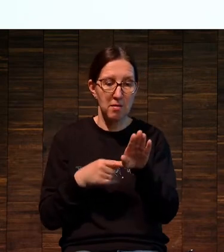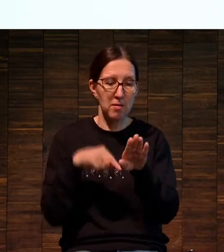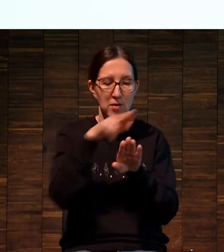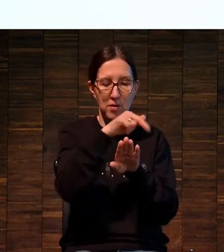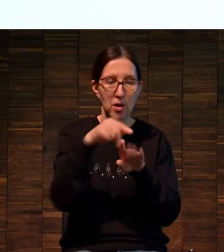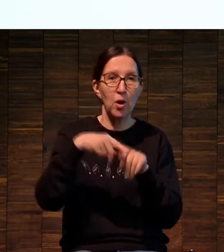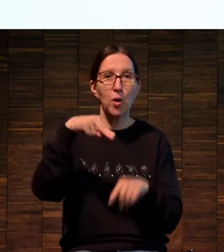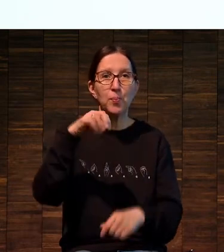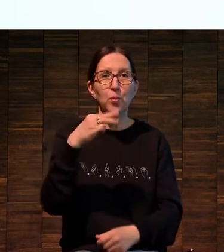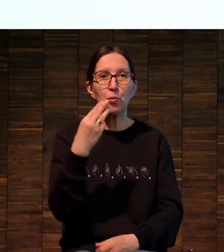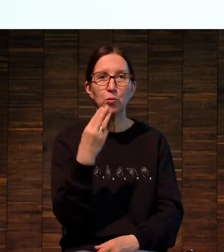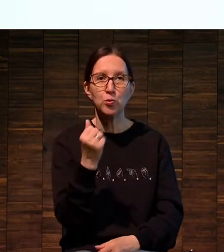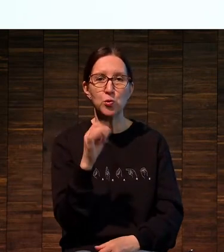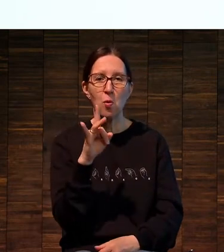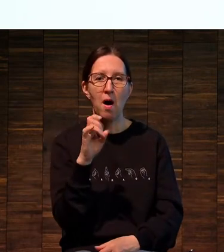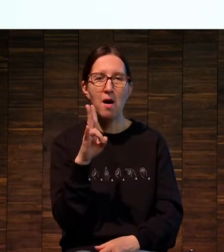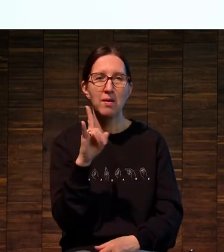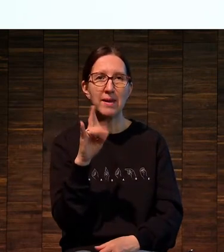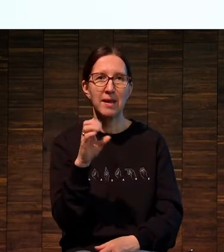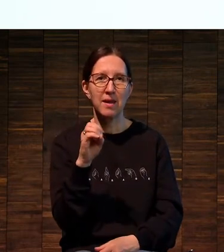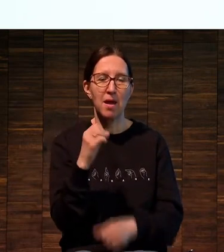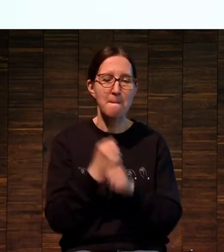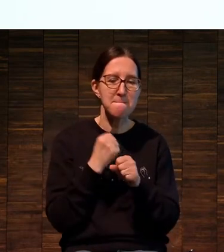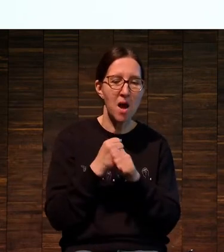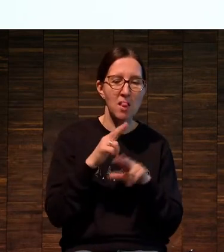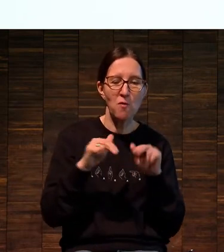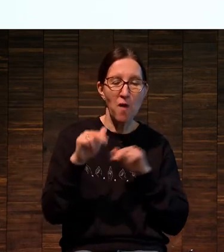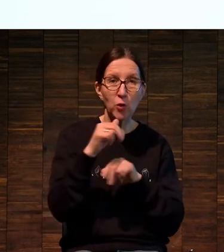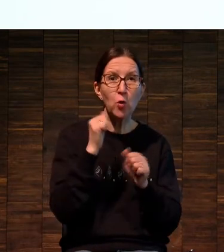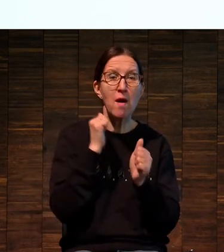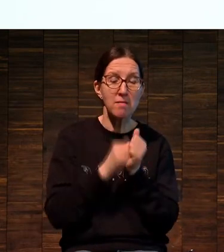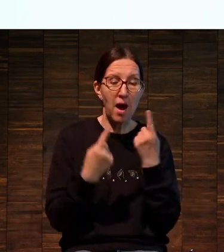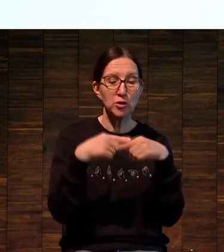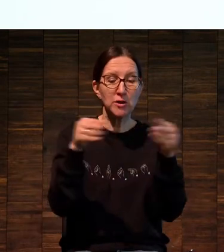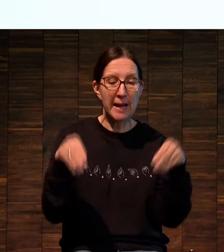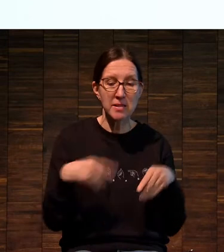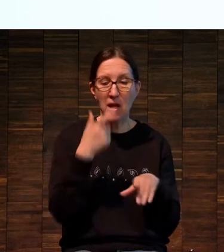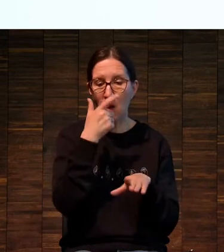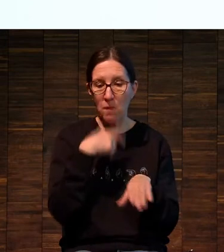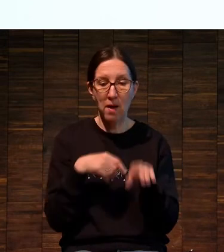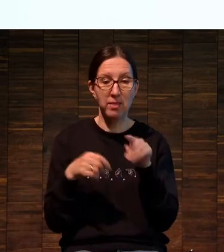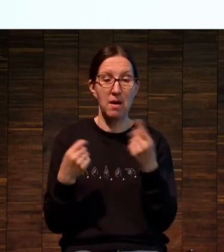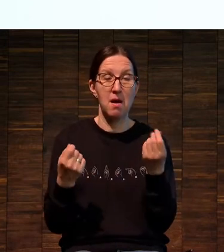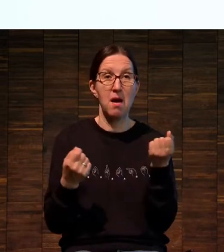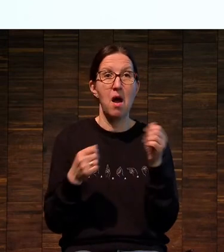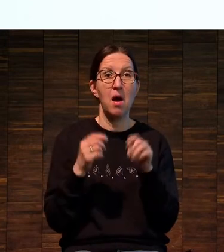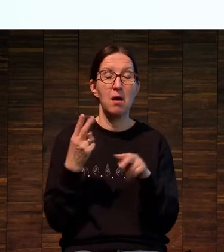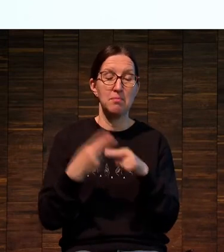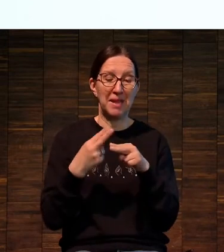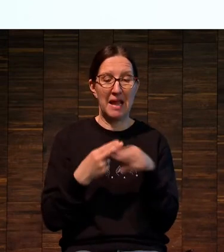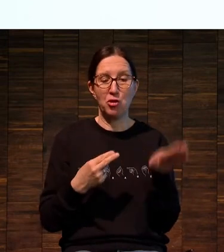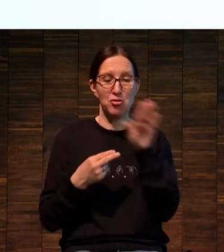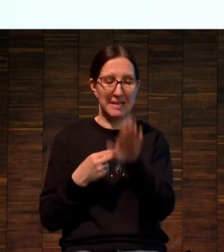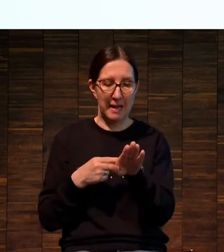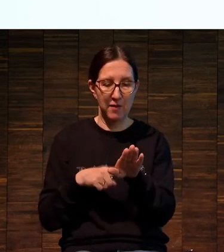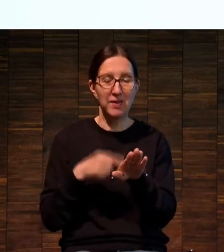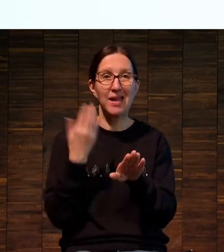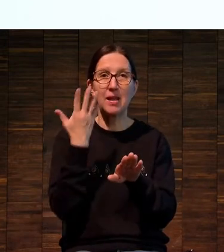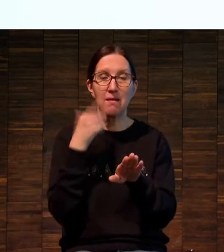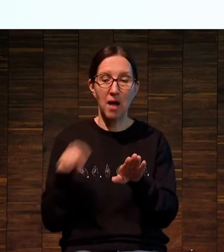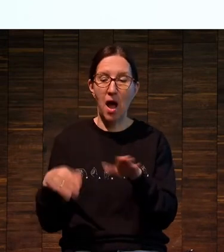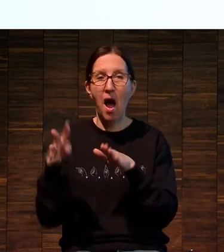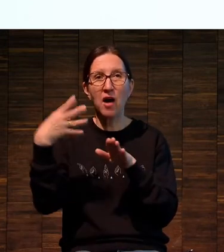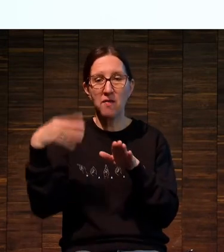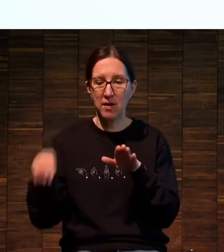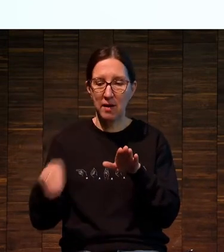пушуарные, на которых каждый лист вручную тампоном, водными в основном красками, делалось, типа